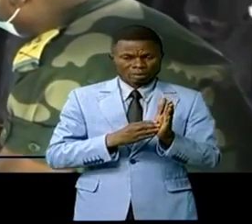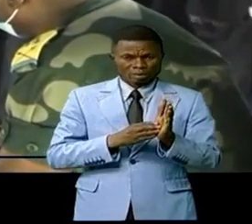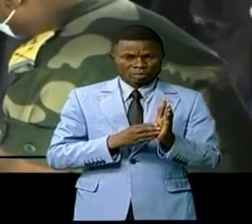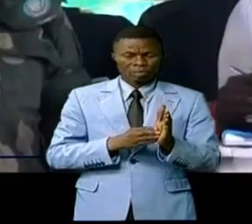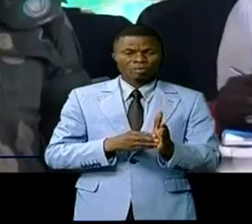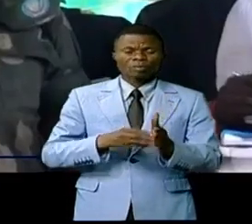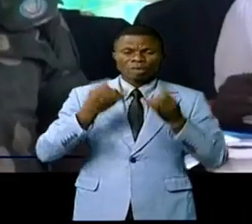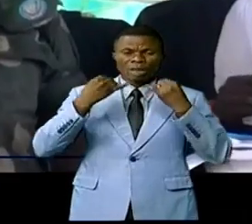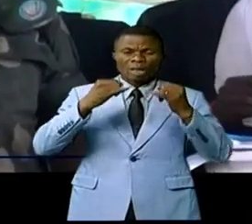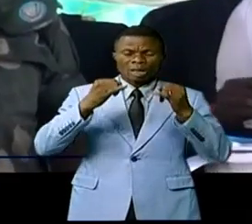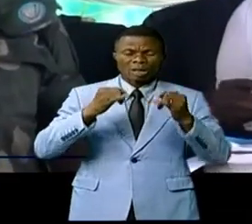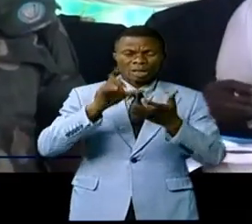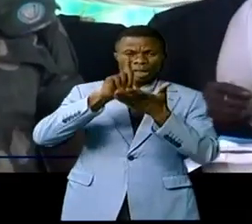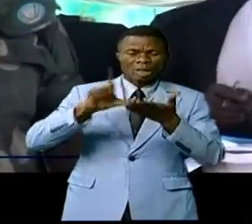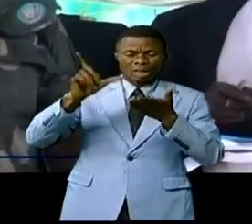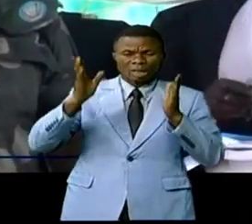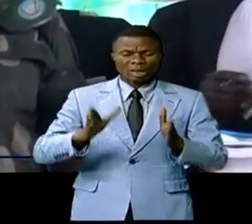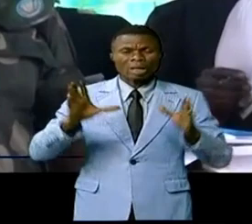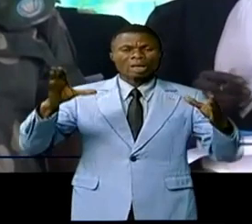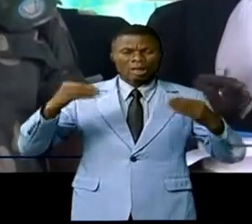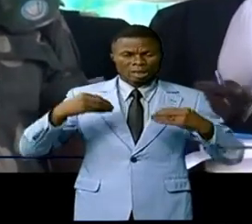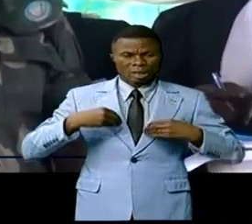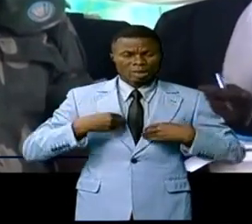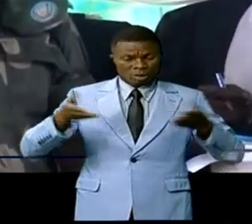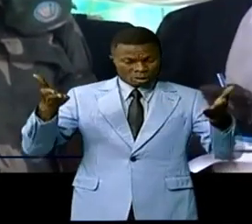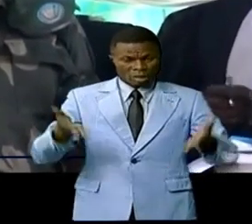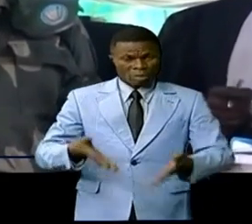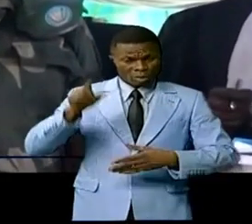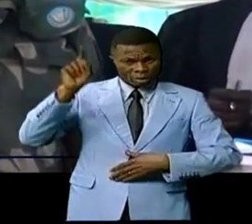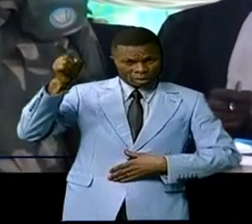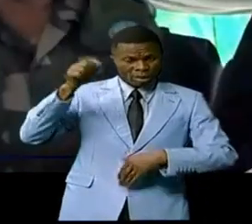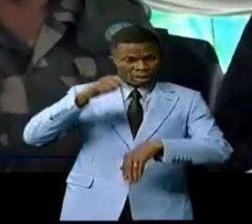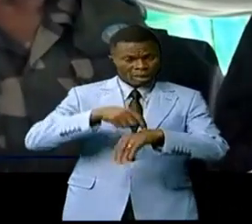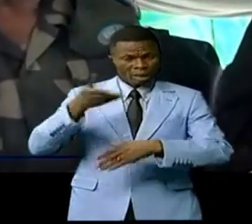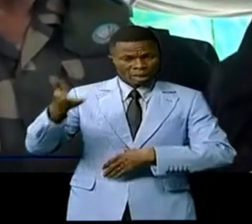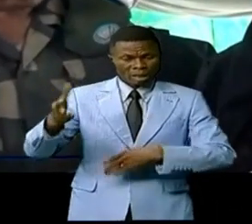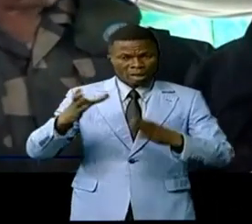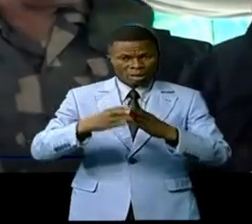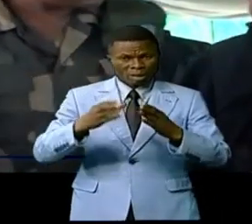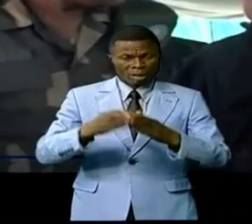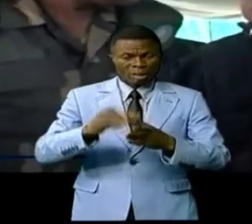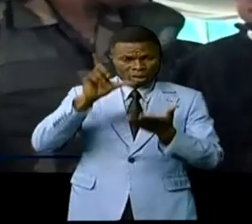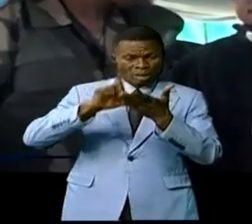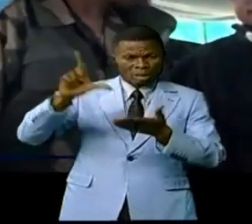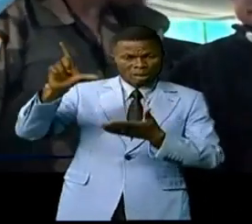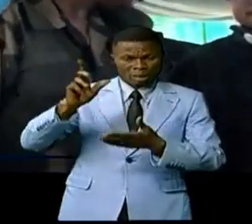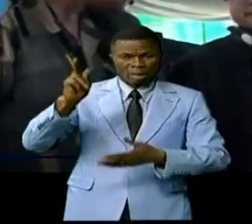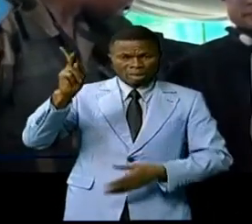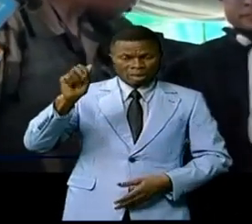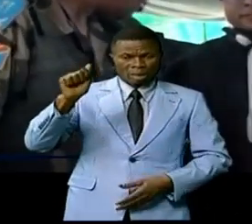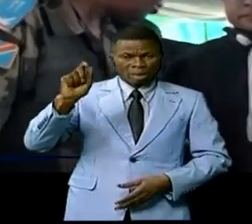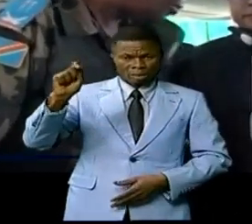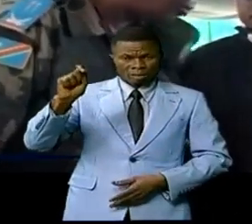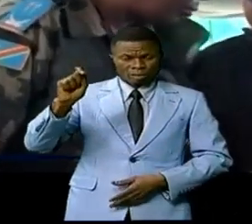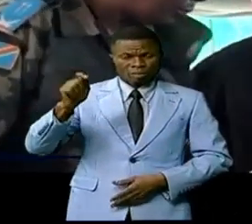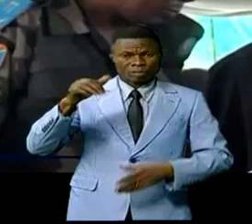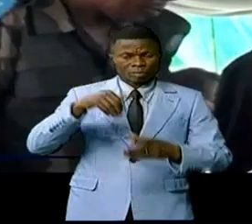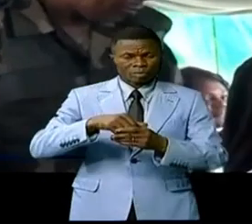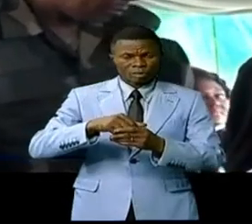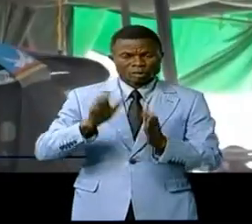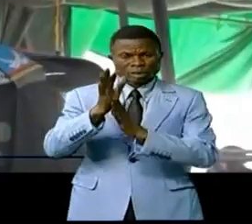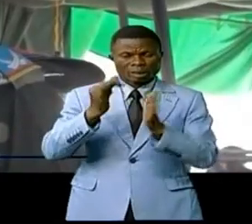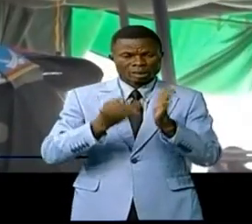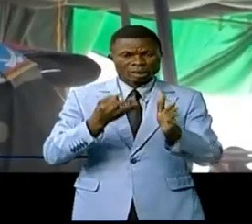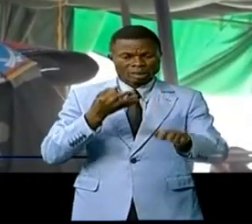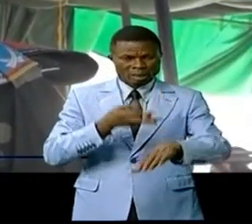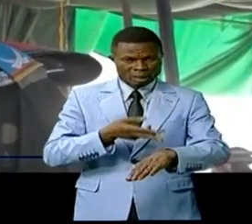renseignant lieutenant Bokungu a reconnu sa présence à Mitendi en cette date avec le lieutenant Kateberi. C'était aux environs de 18